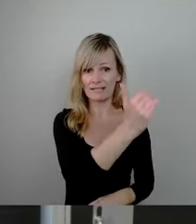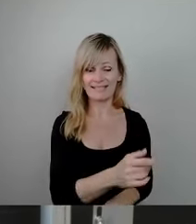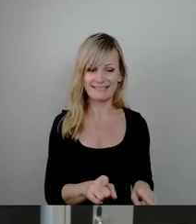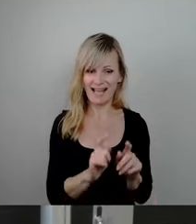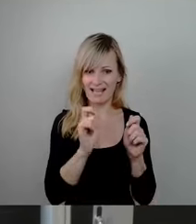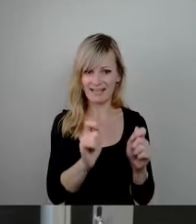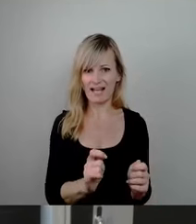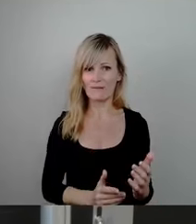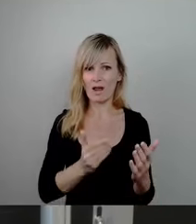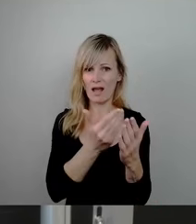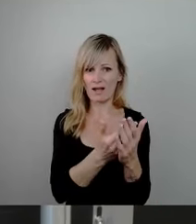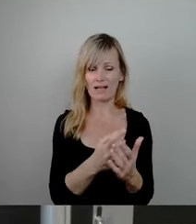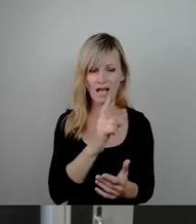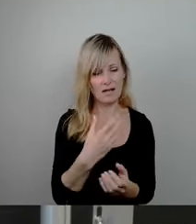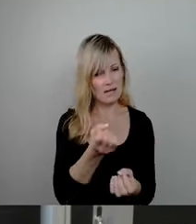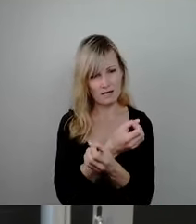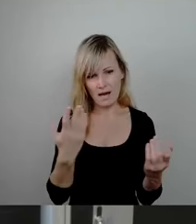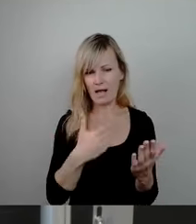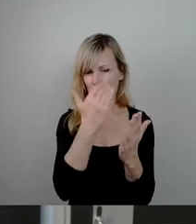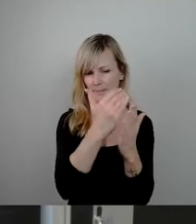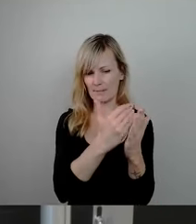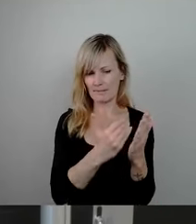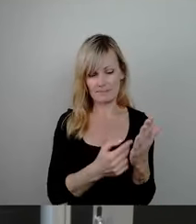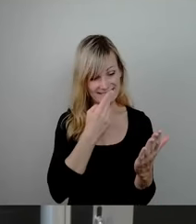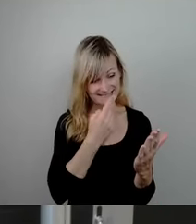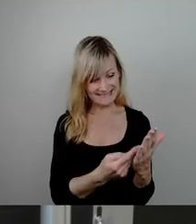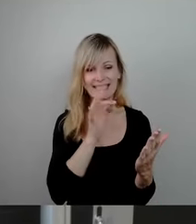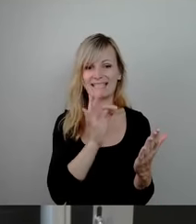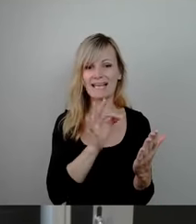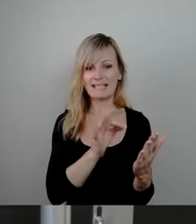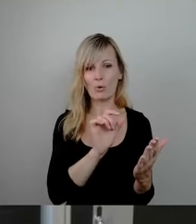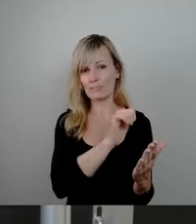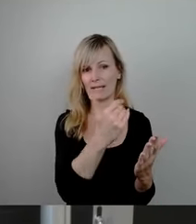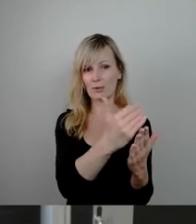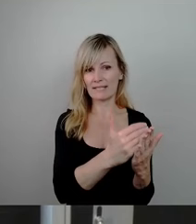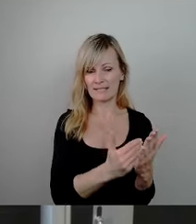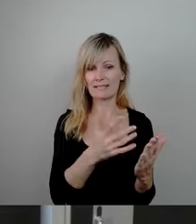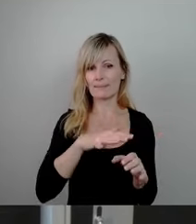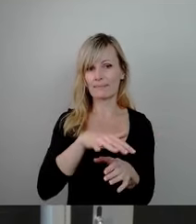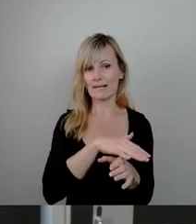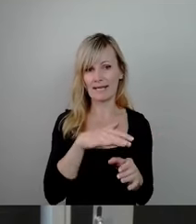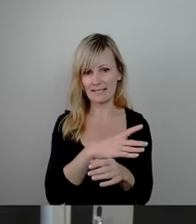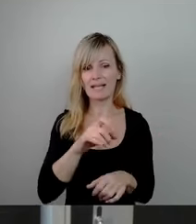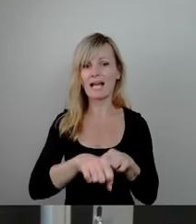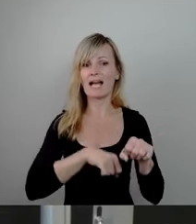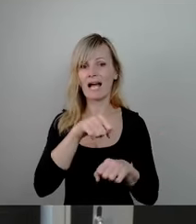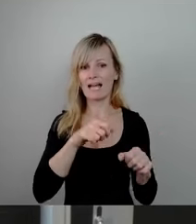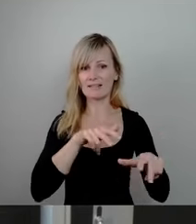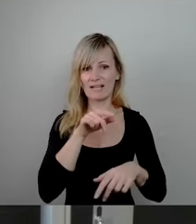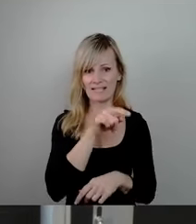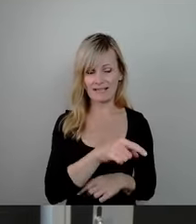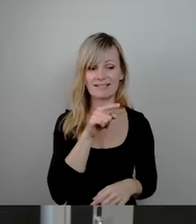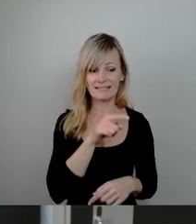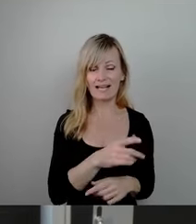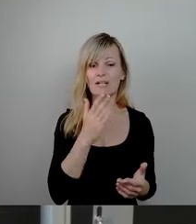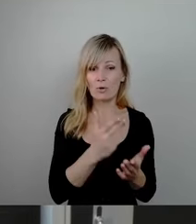Vorlage. Er setzt eindeutig Prioritäten, man kann es hier rauslesen. Er setzt die Prioritäten im Bereich Radverkehr. Auch da ist viel